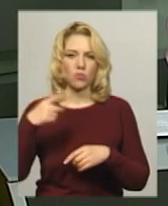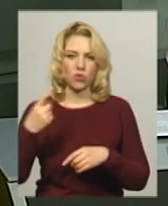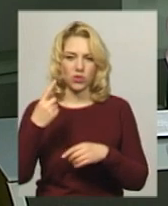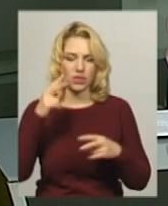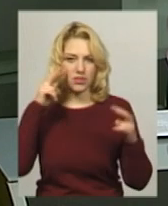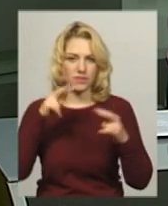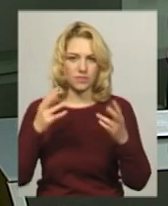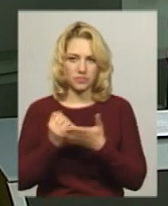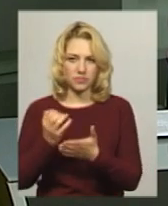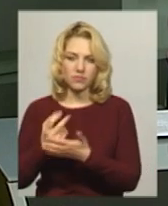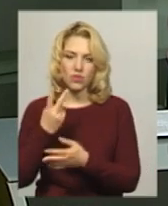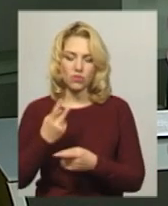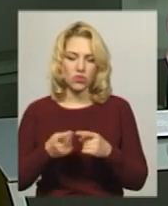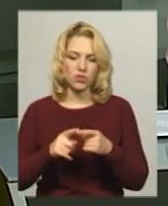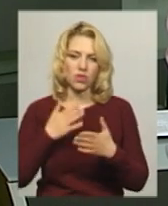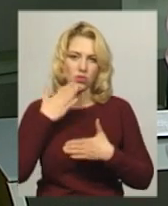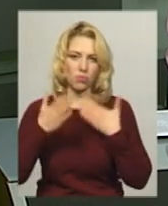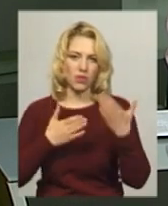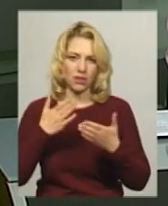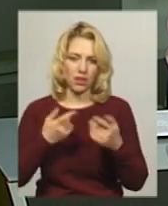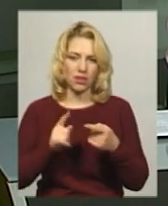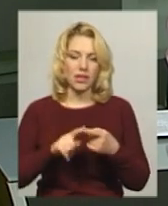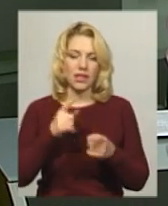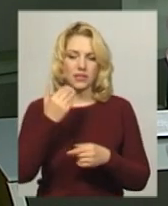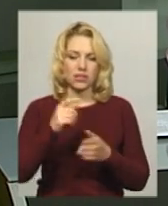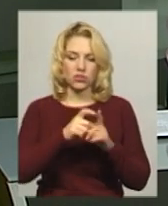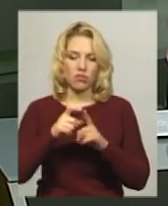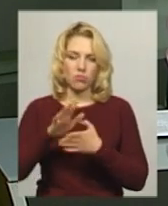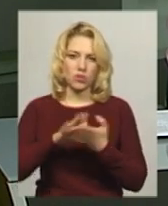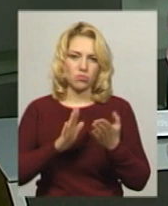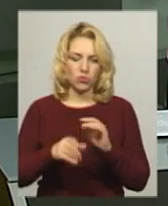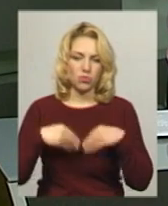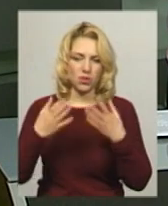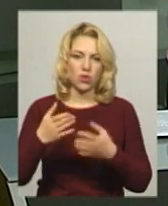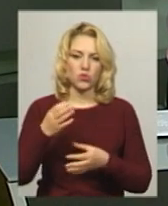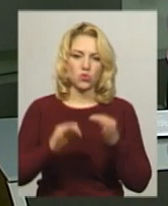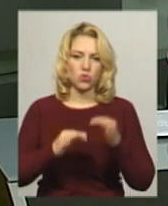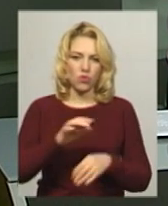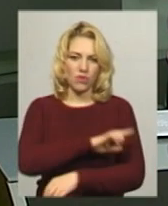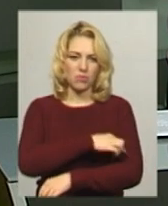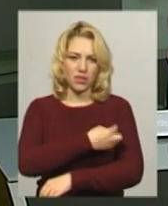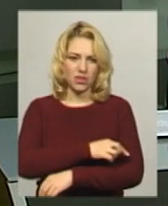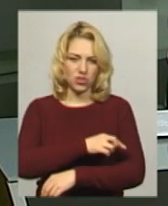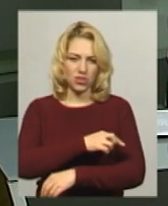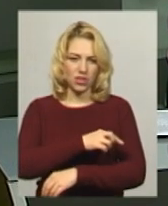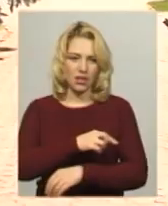Хмельницького відділу поліції Людмила Борестовська. За її словами, у подальшому буде призначена судово-медична експертиза.